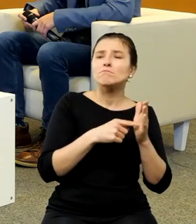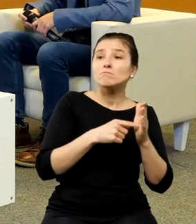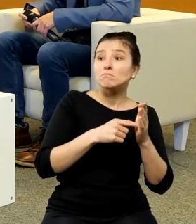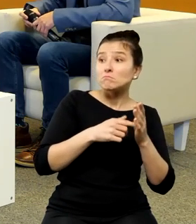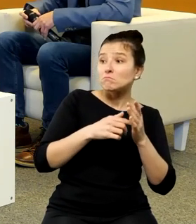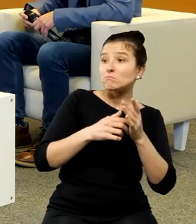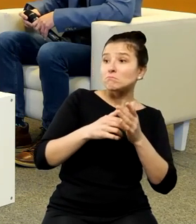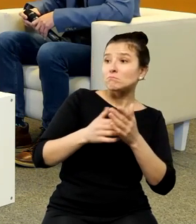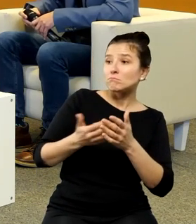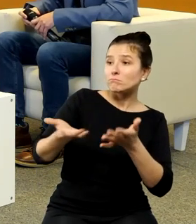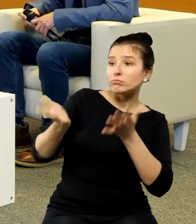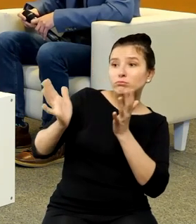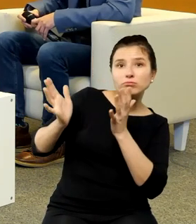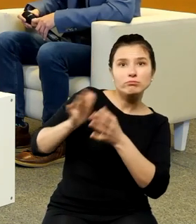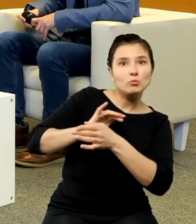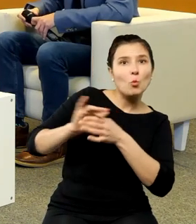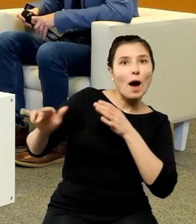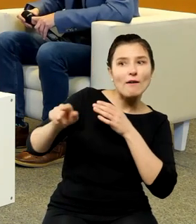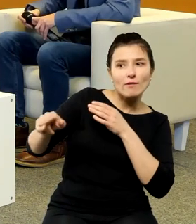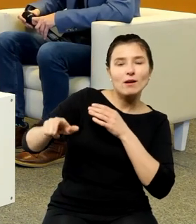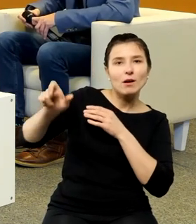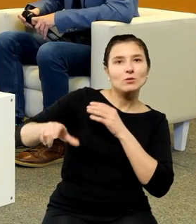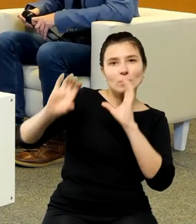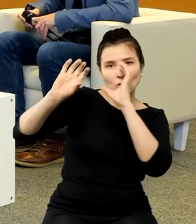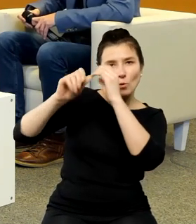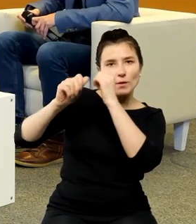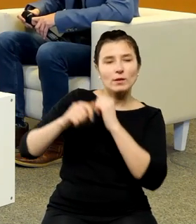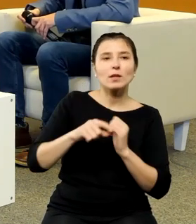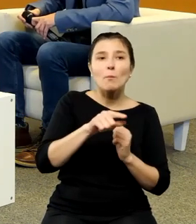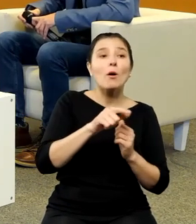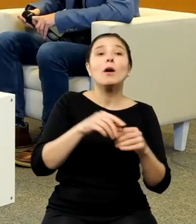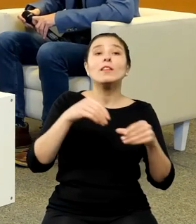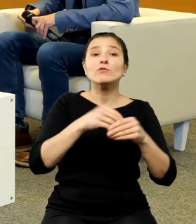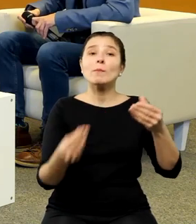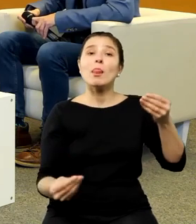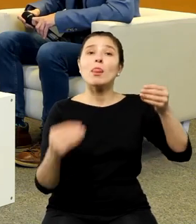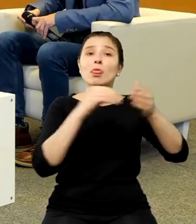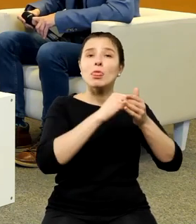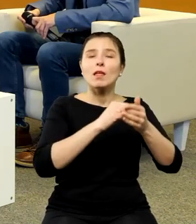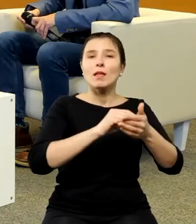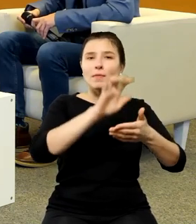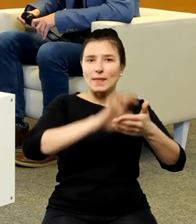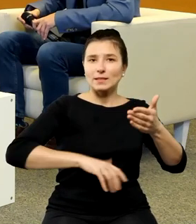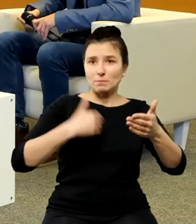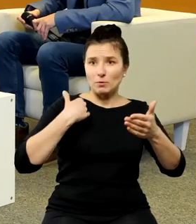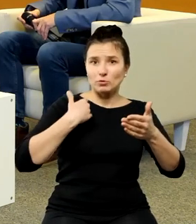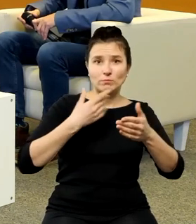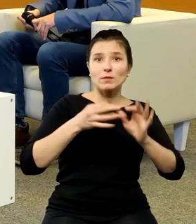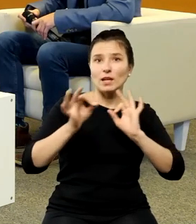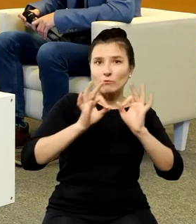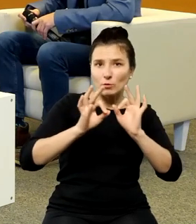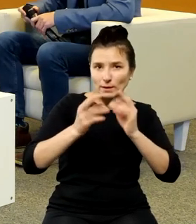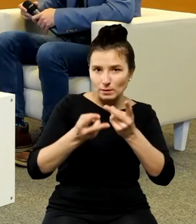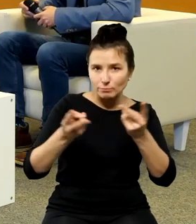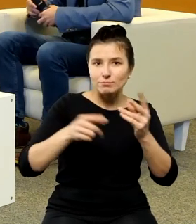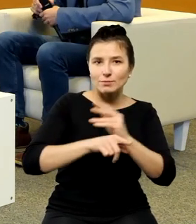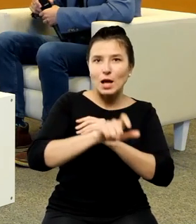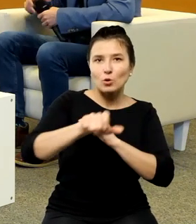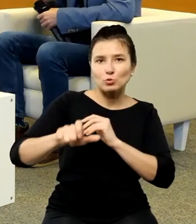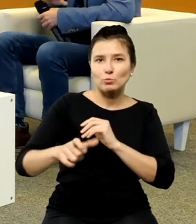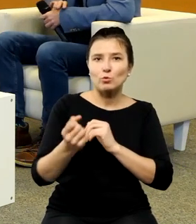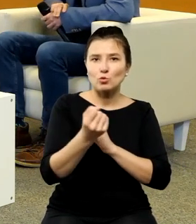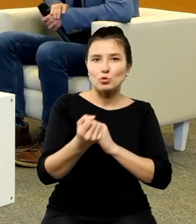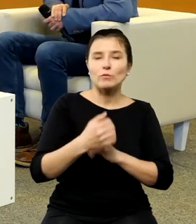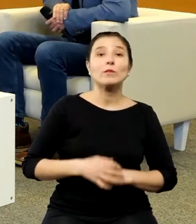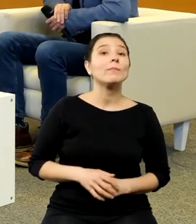Kopernika również poprzez tekst, który tam informował każdego użytkownika. Dlaczego to było ważne? Ponieważ wtedy w